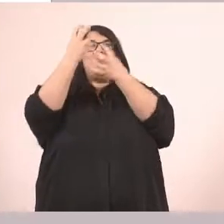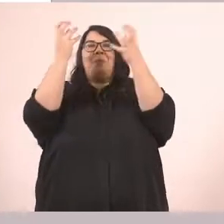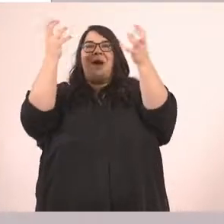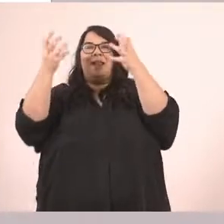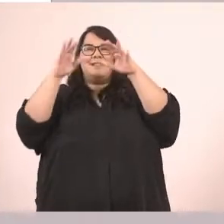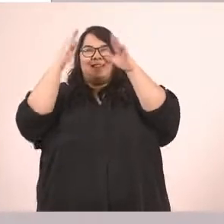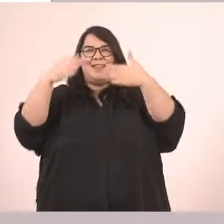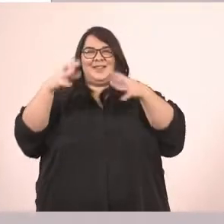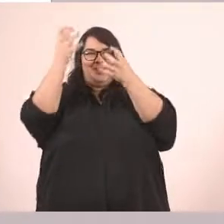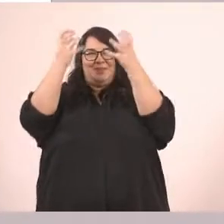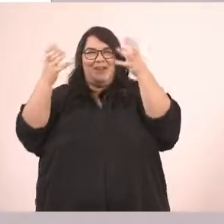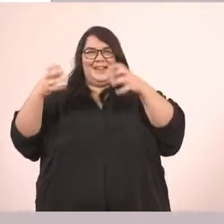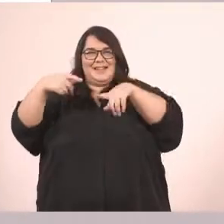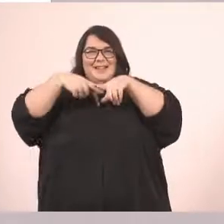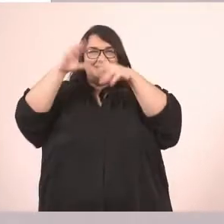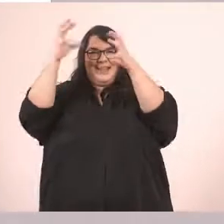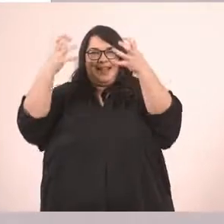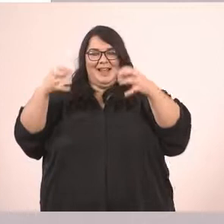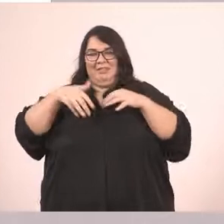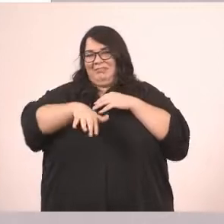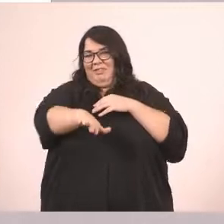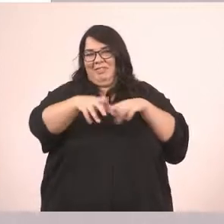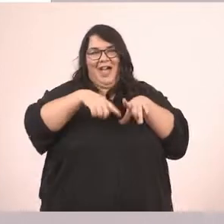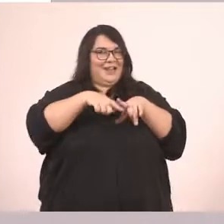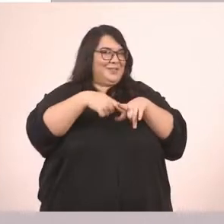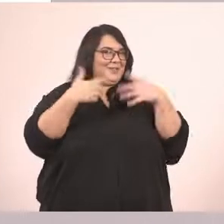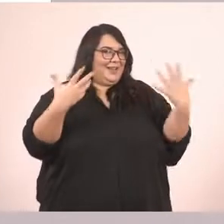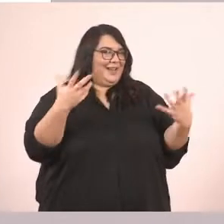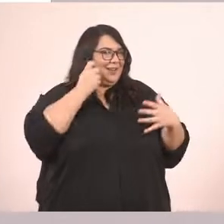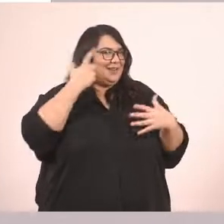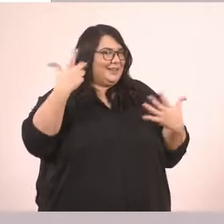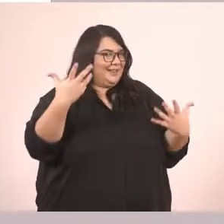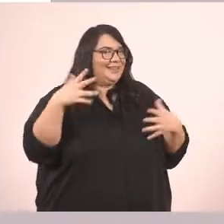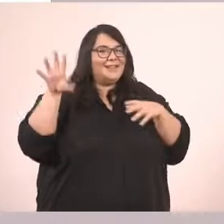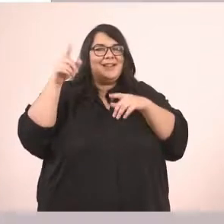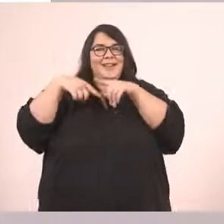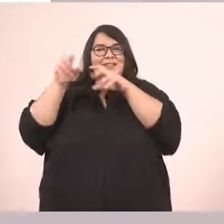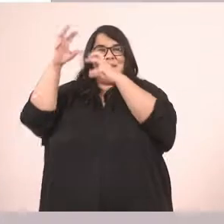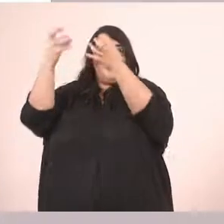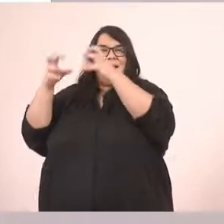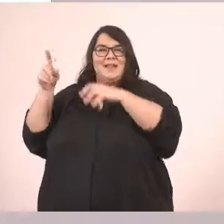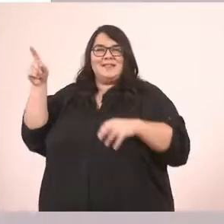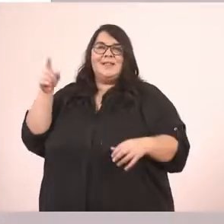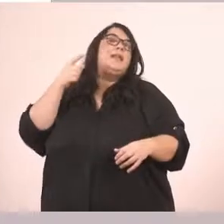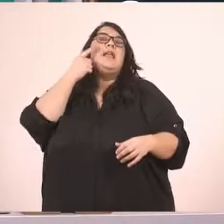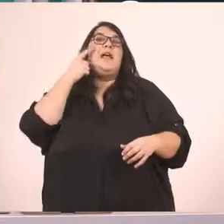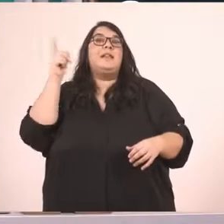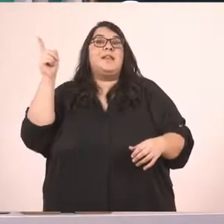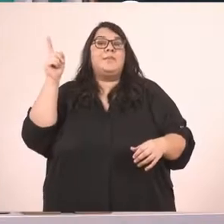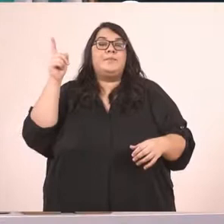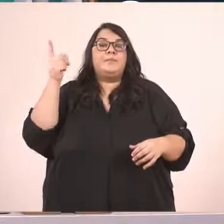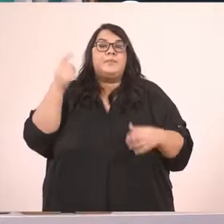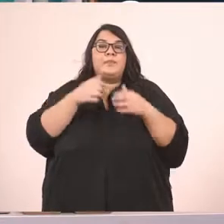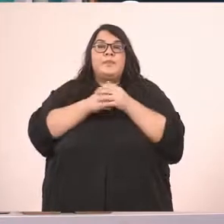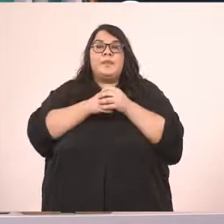μπάλες. Μιας και έρχονται και Χριστούγεννα. Να μπούμε και στο κλίμα. Για να δούμε εδώ πέρα. Τι